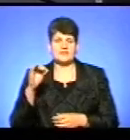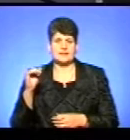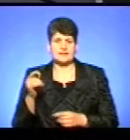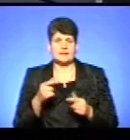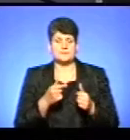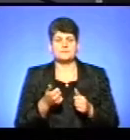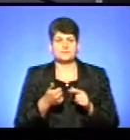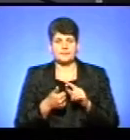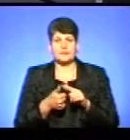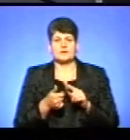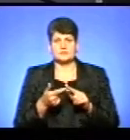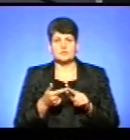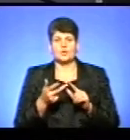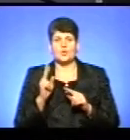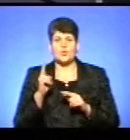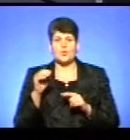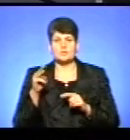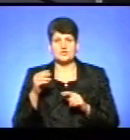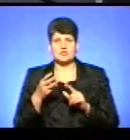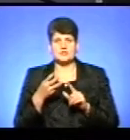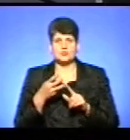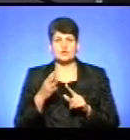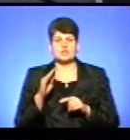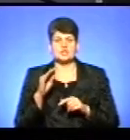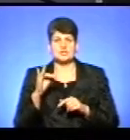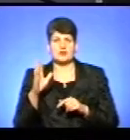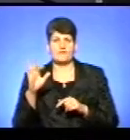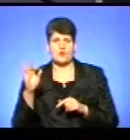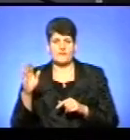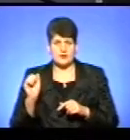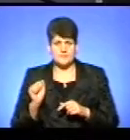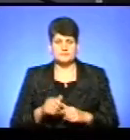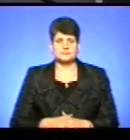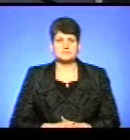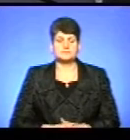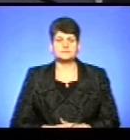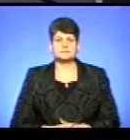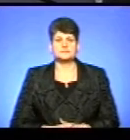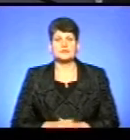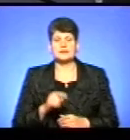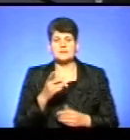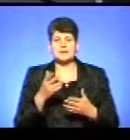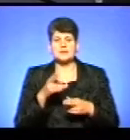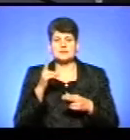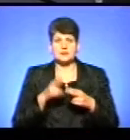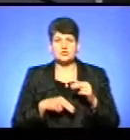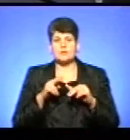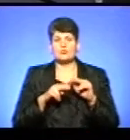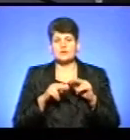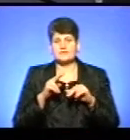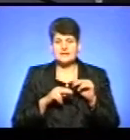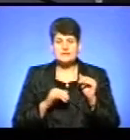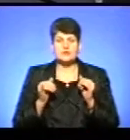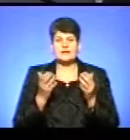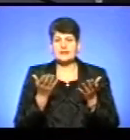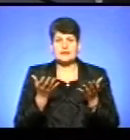Купчинського і на Живова. Тобто це ті котєльні, які завершено будівництво, і